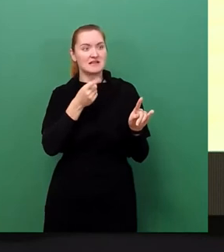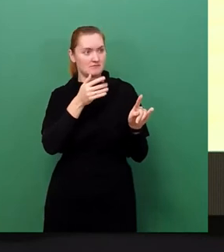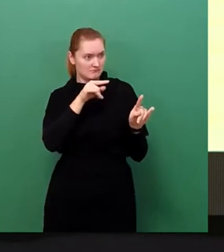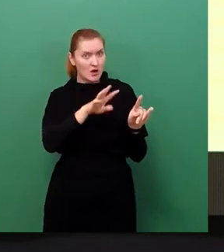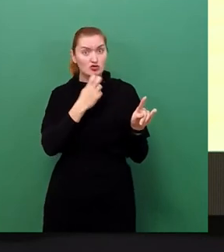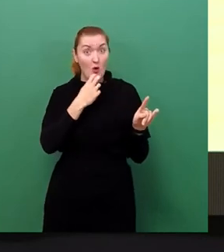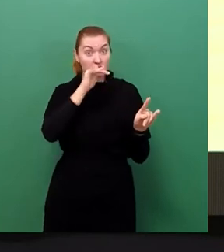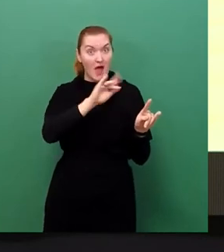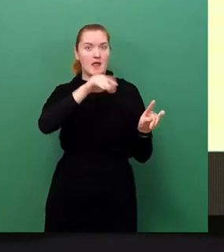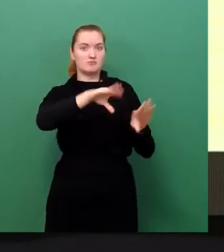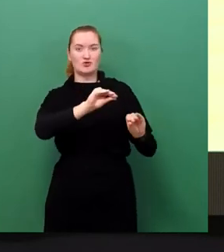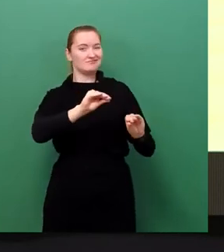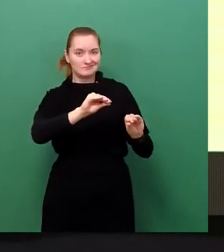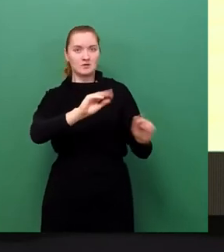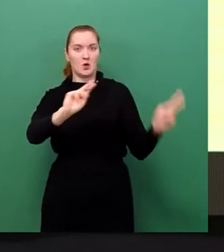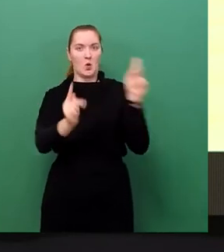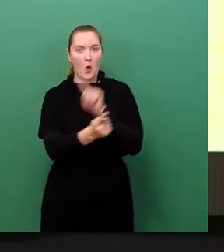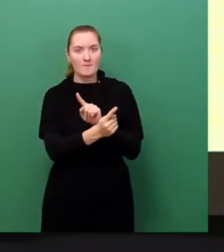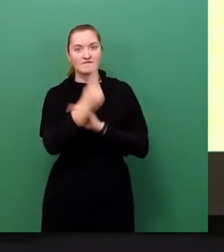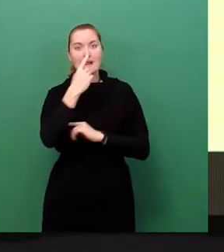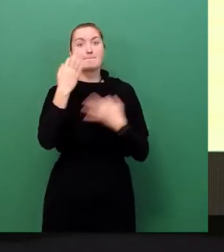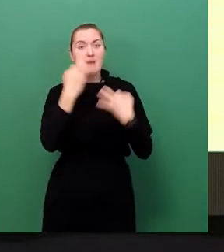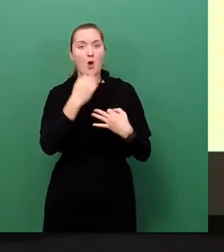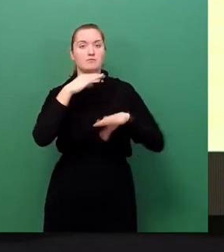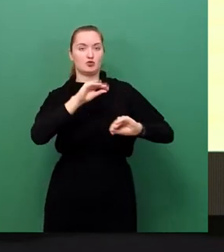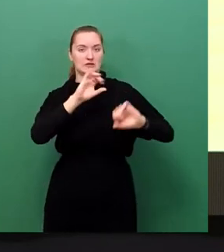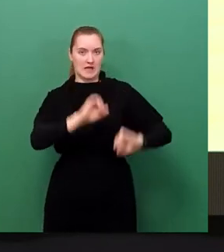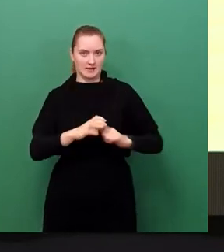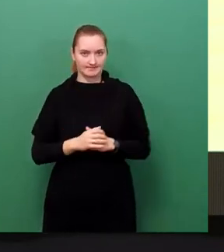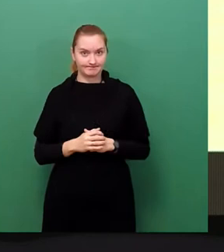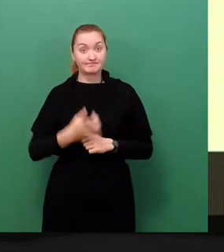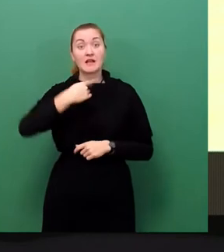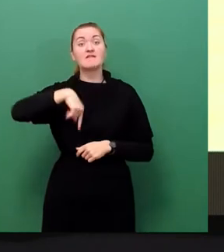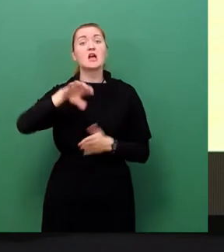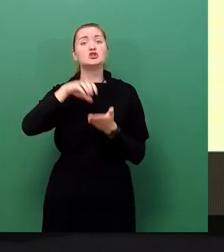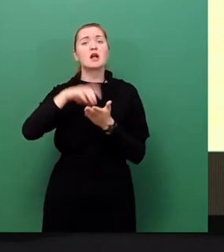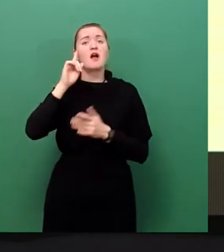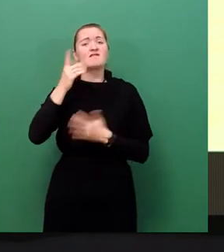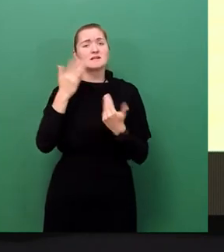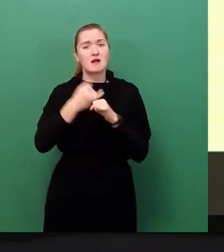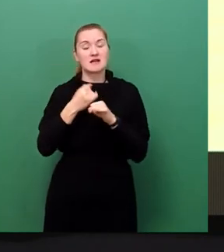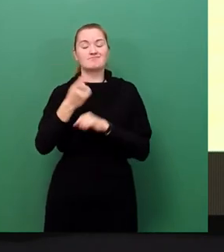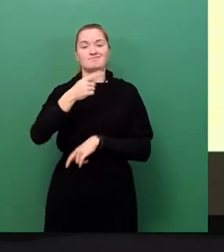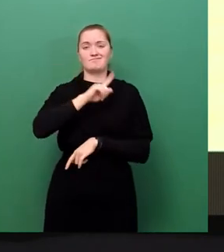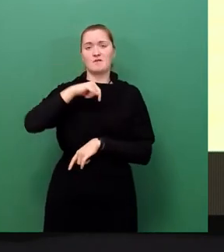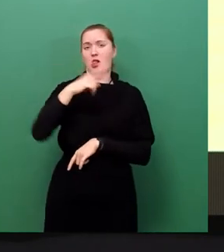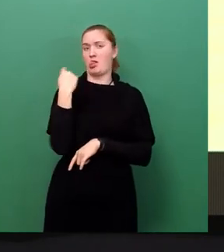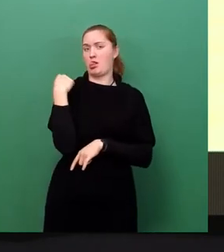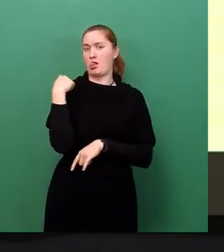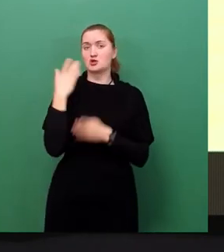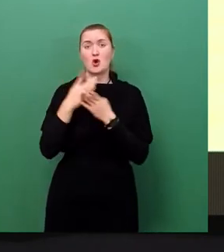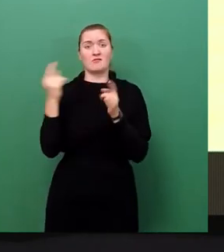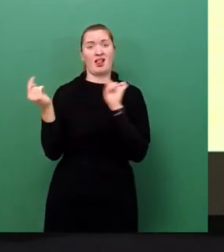Und jetzt kommen wir mal zu dem, was wir als Stadtrat an der Stelle tun können. Dieser Stadtrat hat vor kurzem eine sehr heftige Debatte geführt, in der es darum ging,